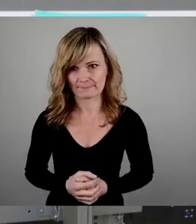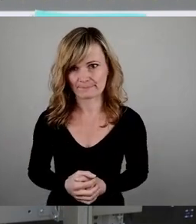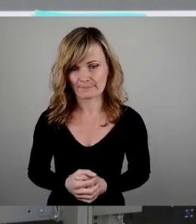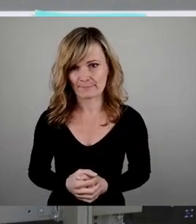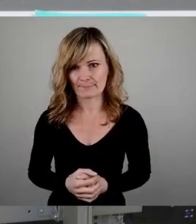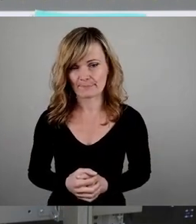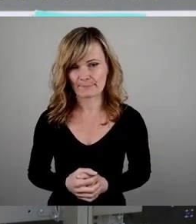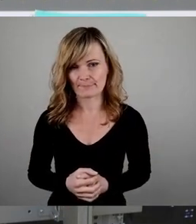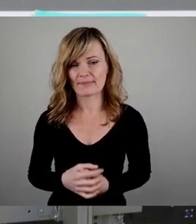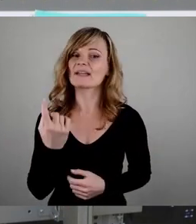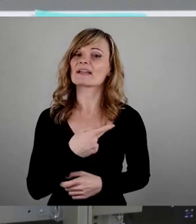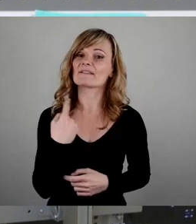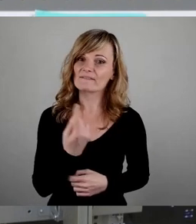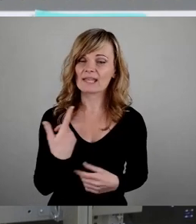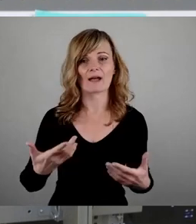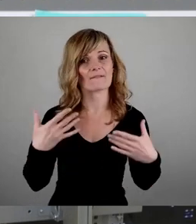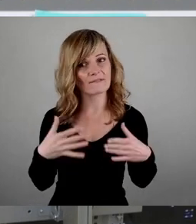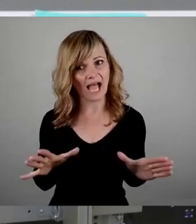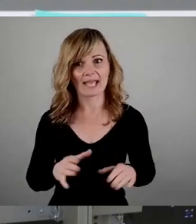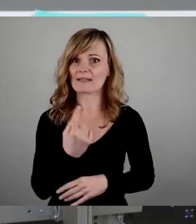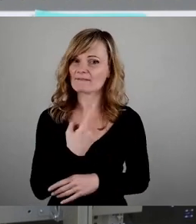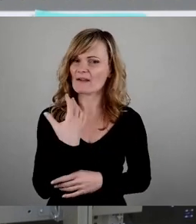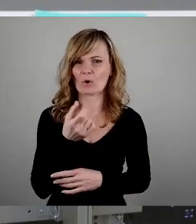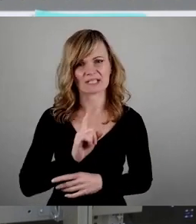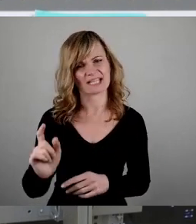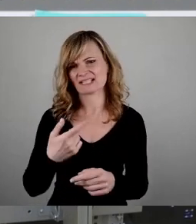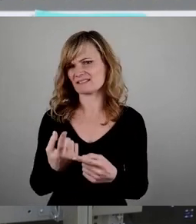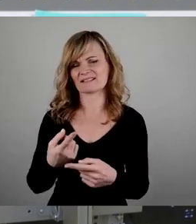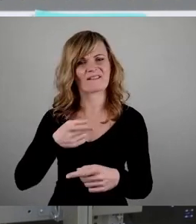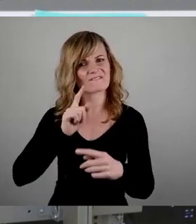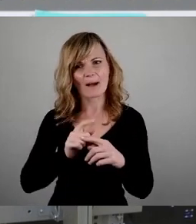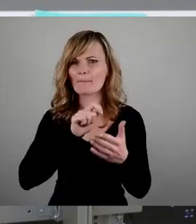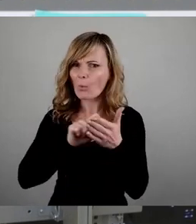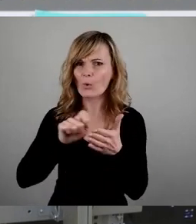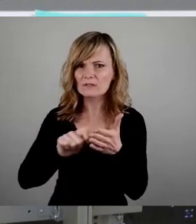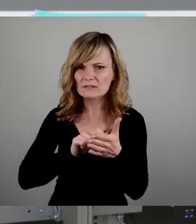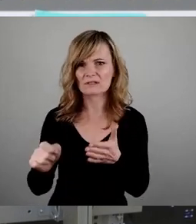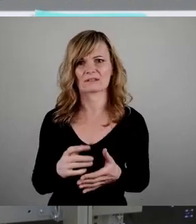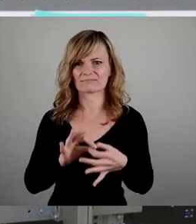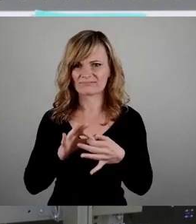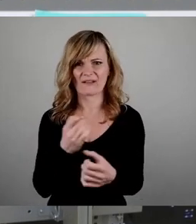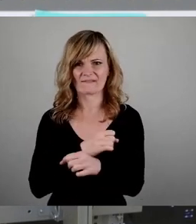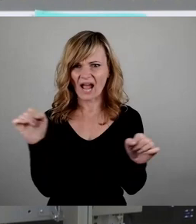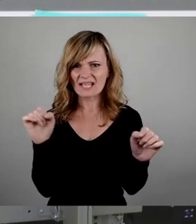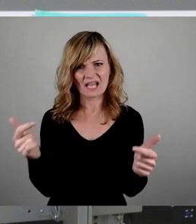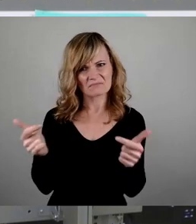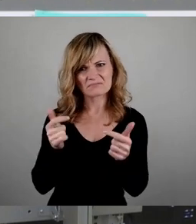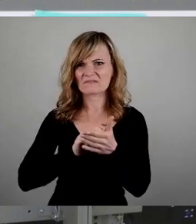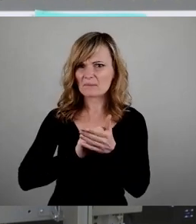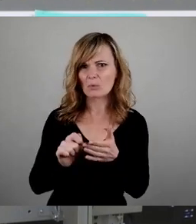Wir freien, wir wollen keine Verbote, schon gar keine Verbote der Freiheit. Wir bekennen uns zum Erhalt des Luftbades